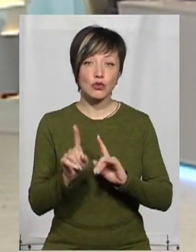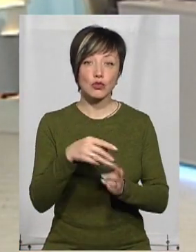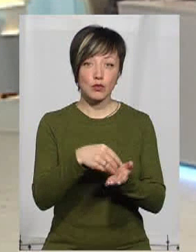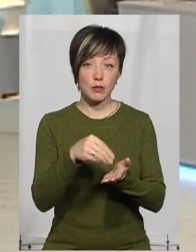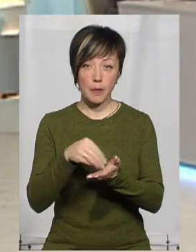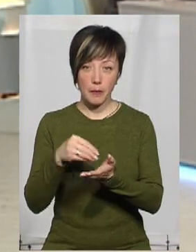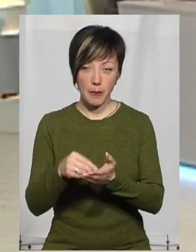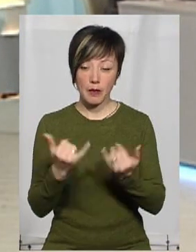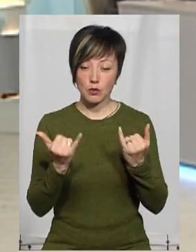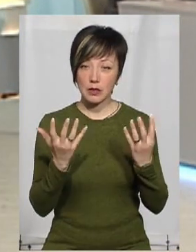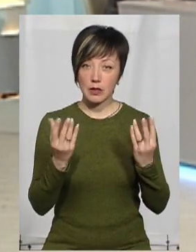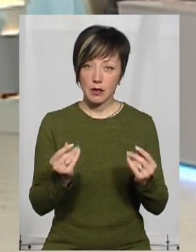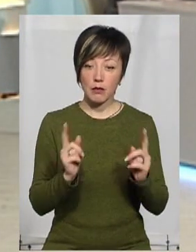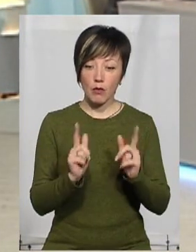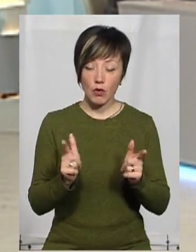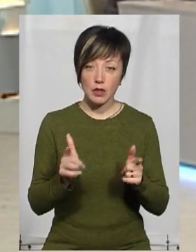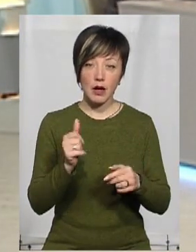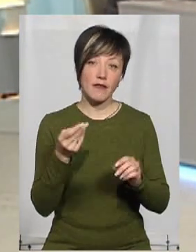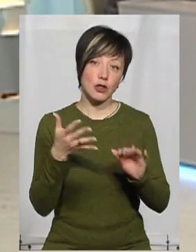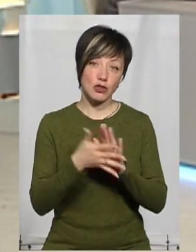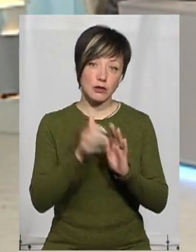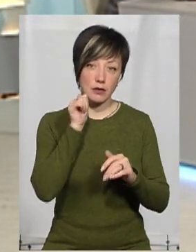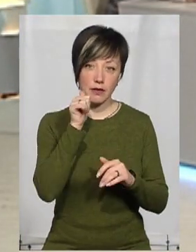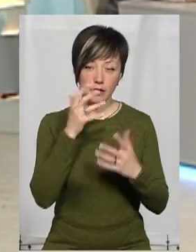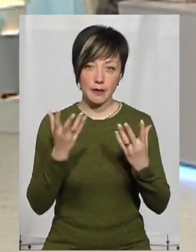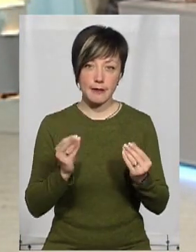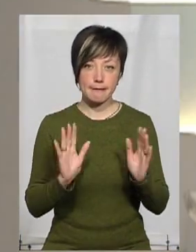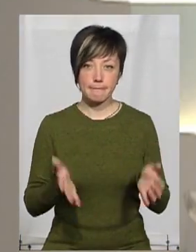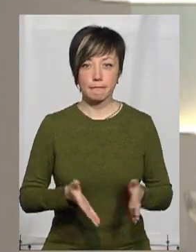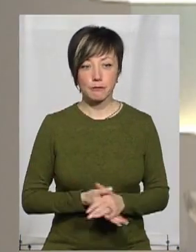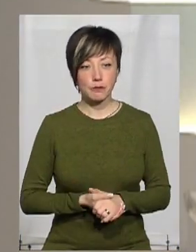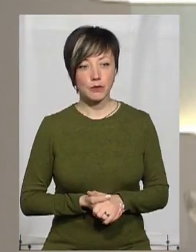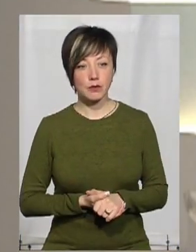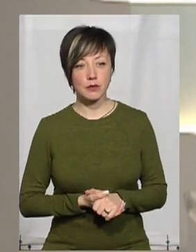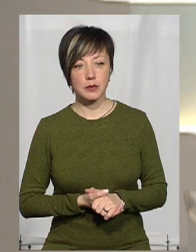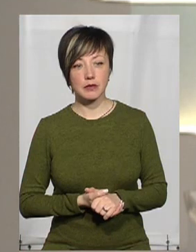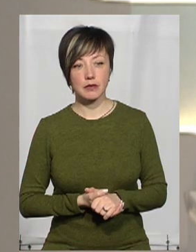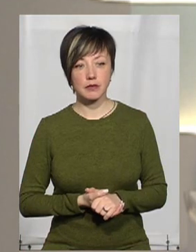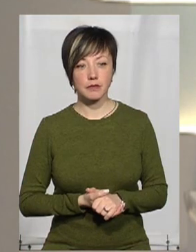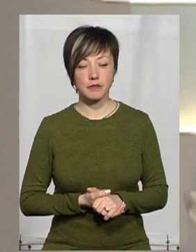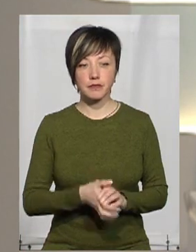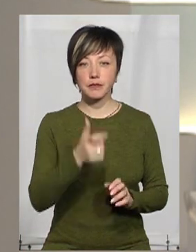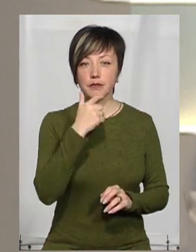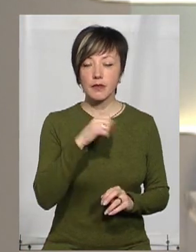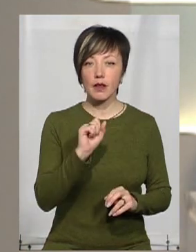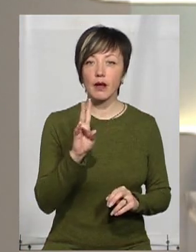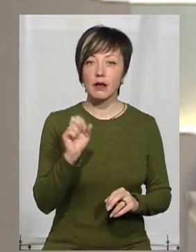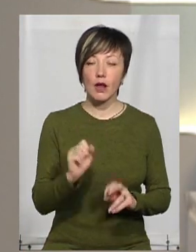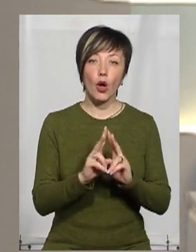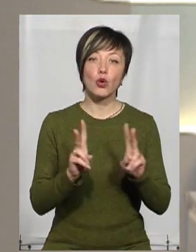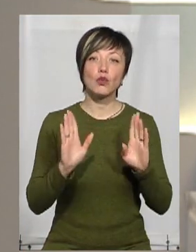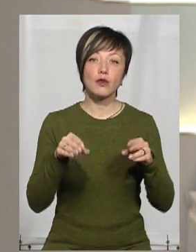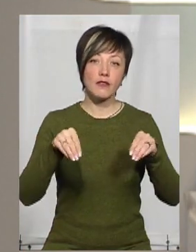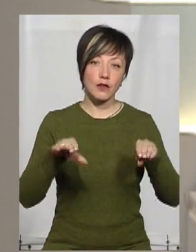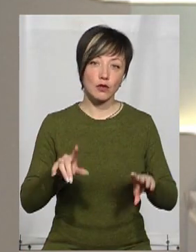сьогоднішній день є тільки погодження, витрачати вже будемо з завтрашнього дня. Пані Анна, а хто буде вирішувати, на